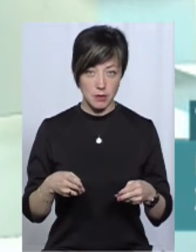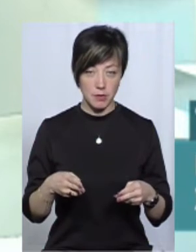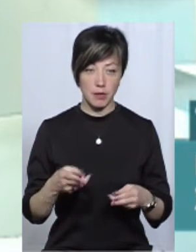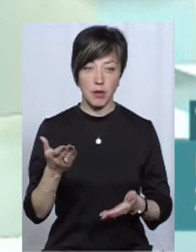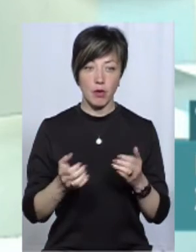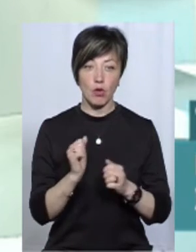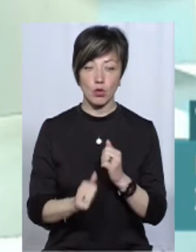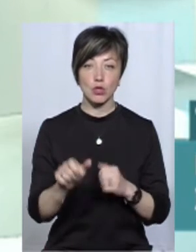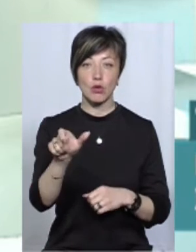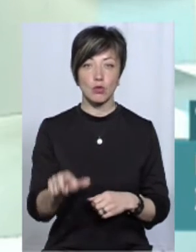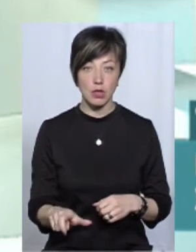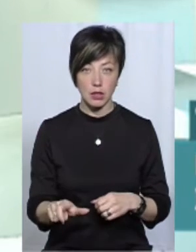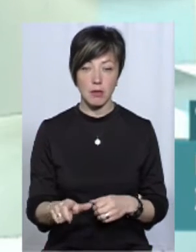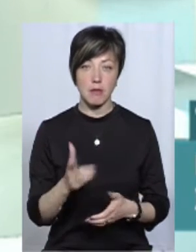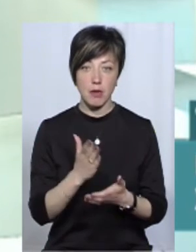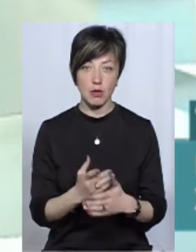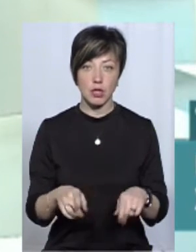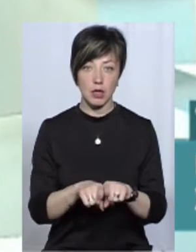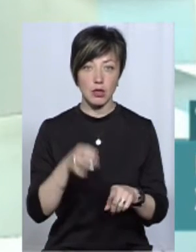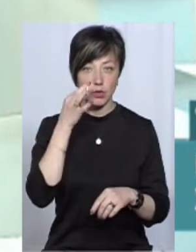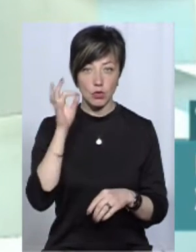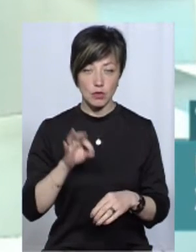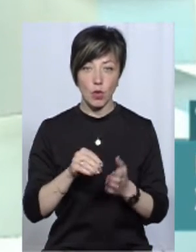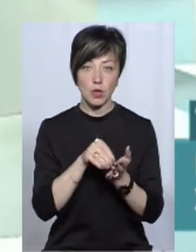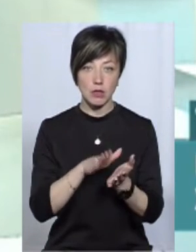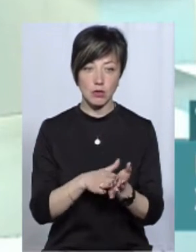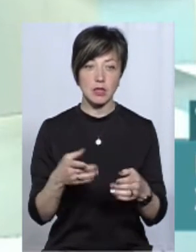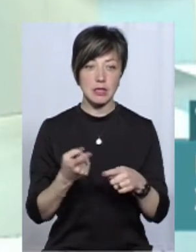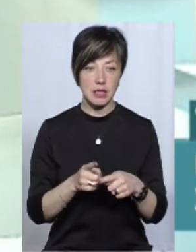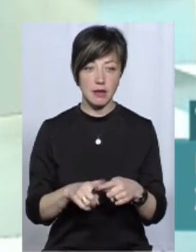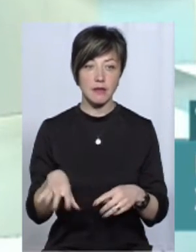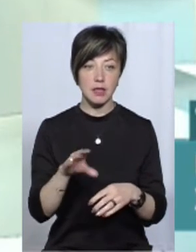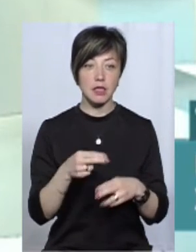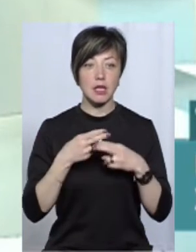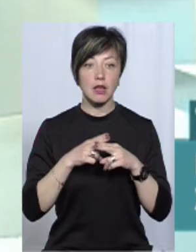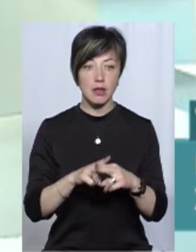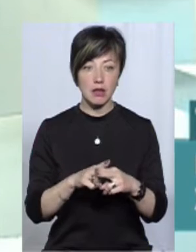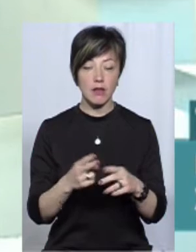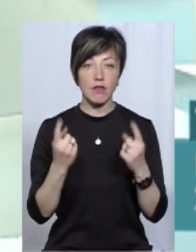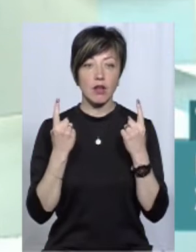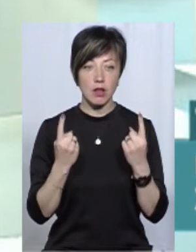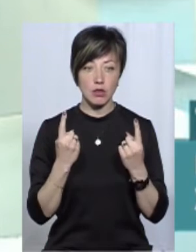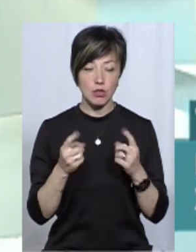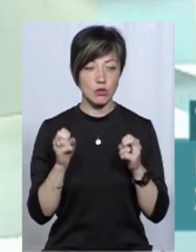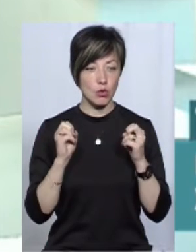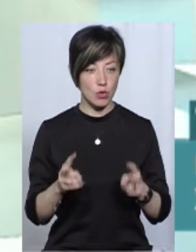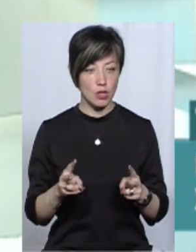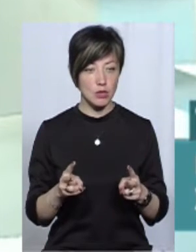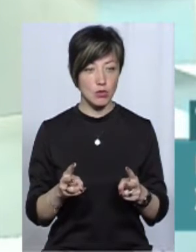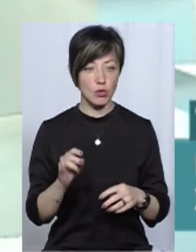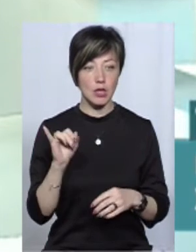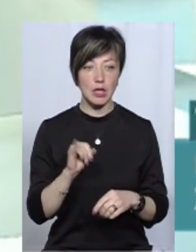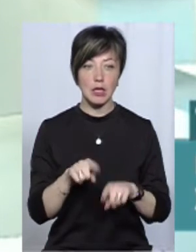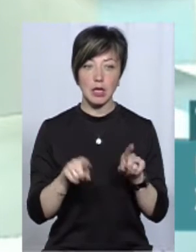Напевно, кожна людина, маючи такий досвід, конститує, що це все-таки технологія величезного ризику.